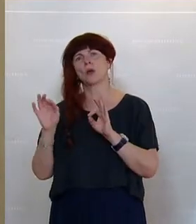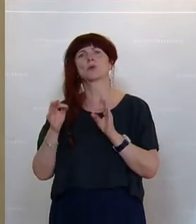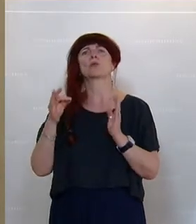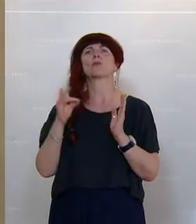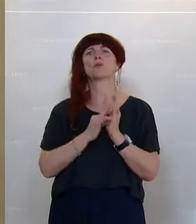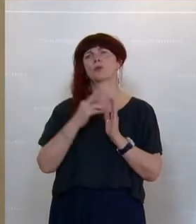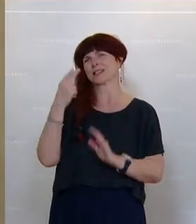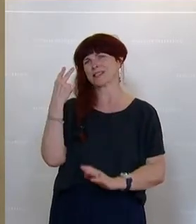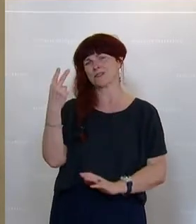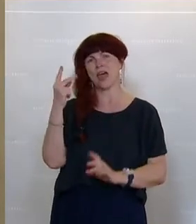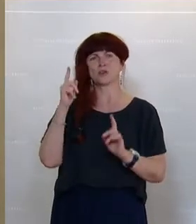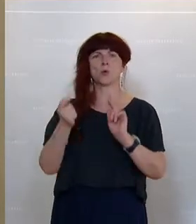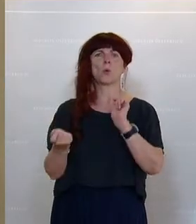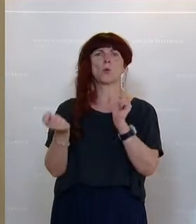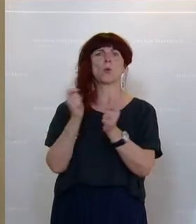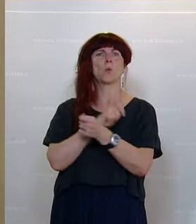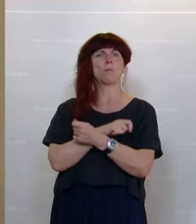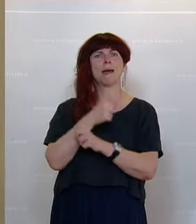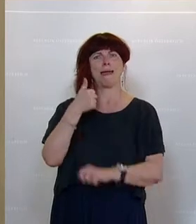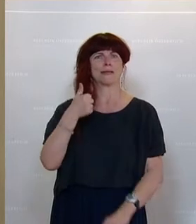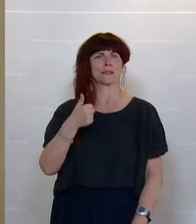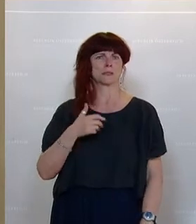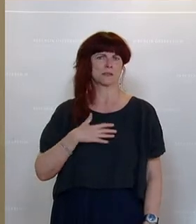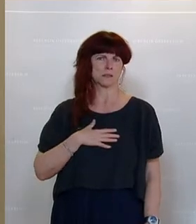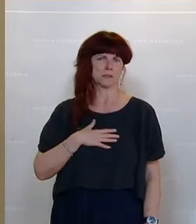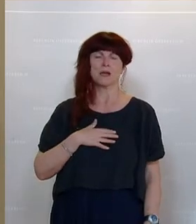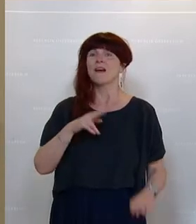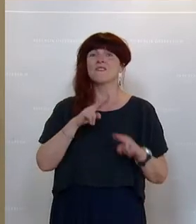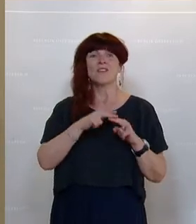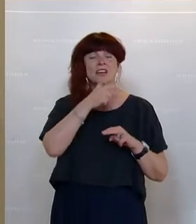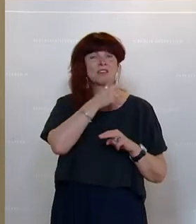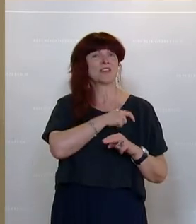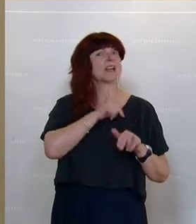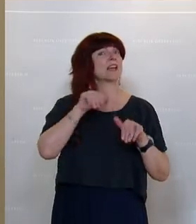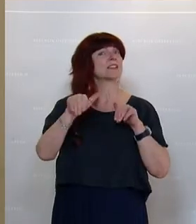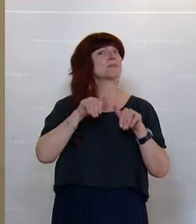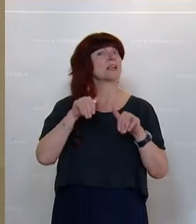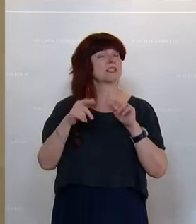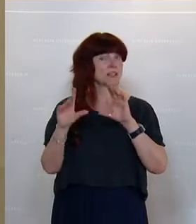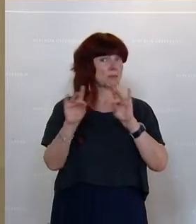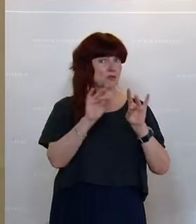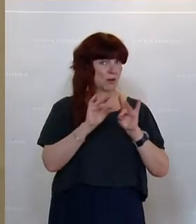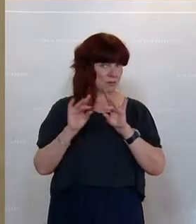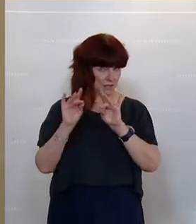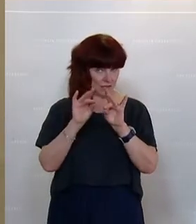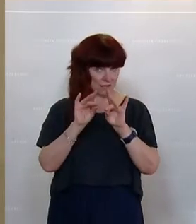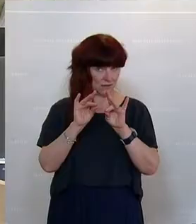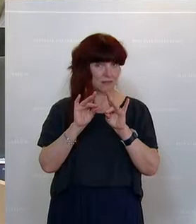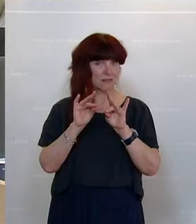sein soll. Darum geht es. Aber wenn Sie sich schon mit dem Herrn Finanzminister beschäftigen, dann darf ich Ihnen eines sagen.